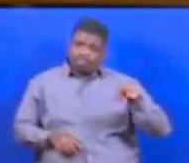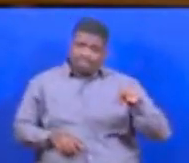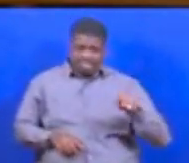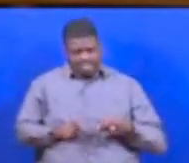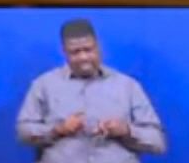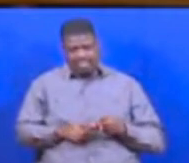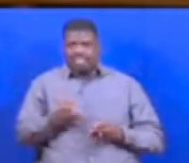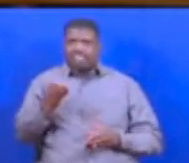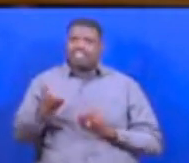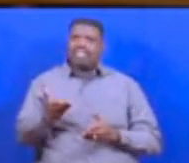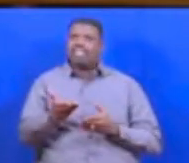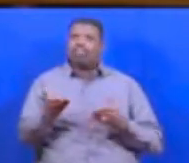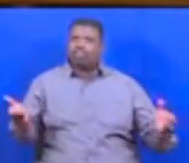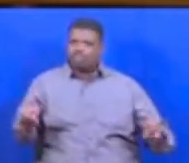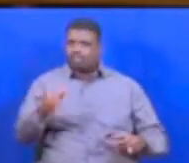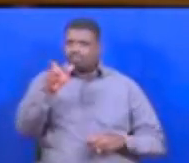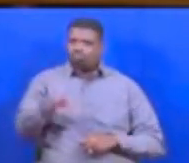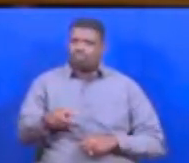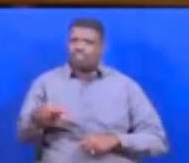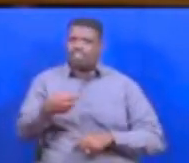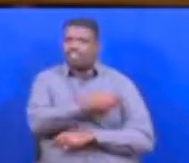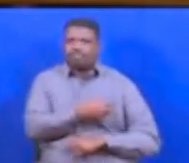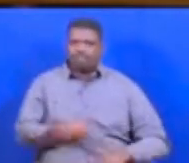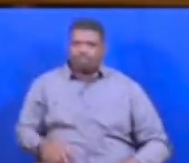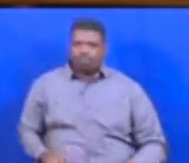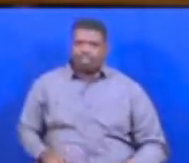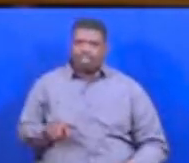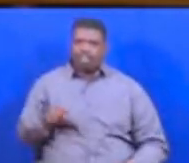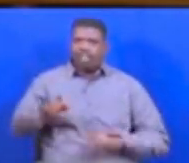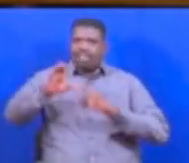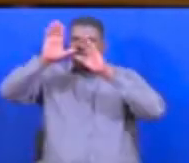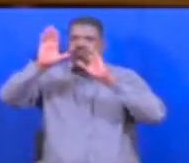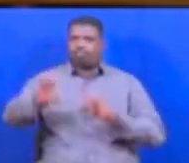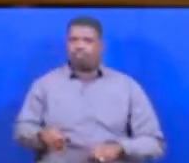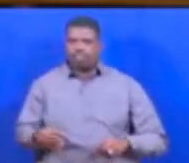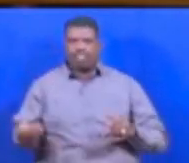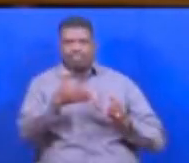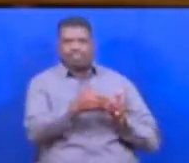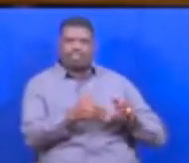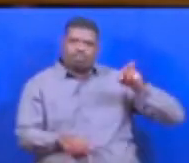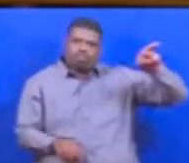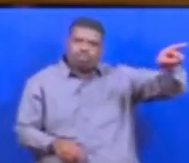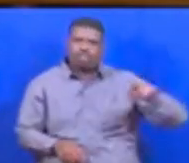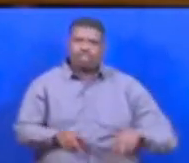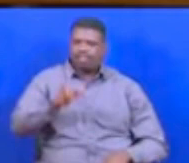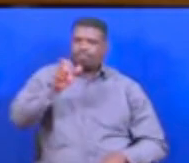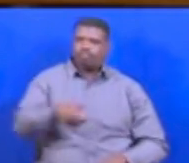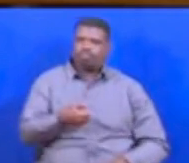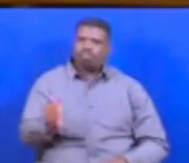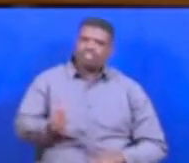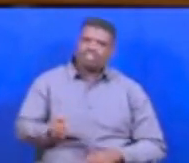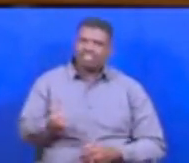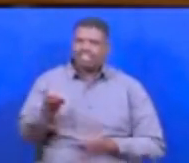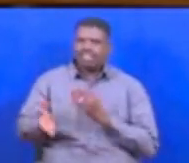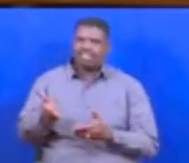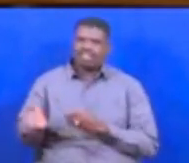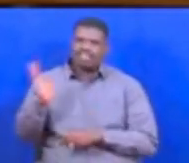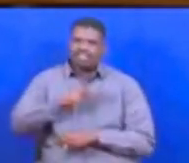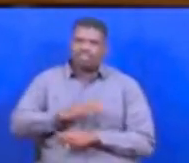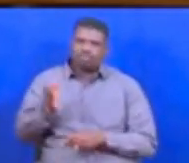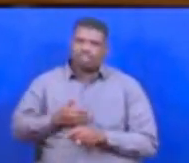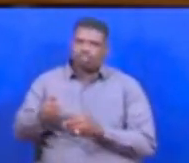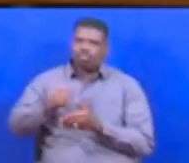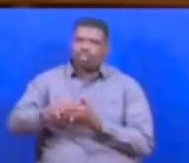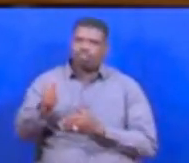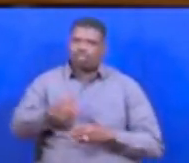zahanati yote mtu wakitibiwa Ile ripoti yake inakuenda kule Mtu mwenye zahanati siku wakitaka kulipwa Nabima